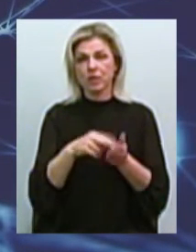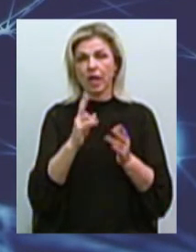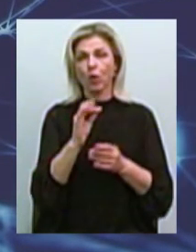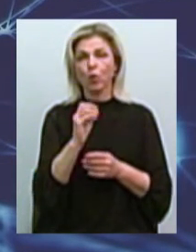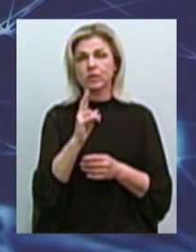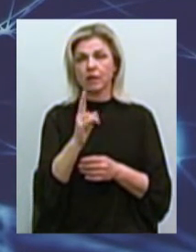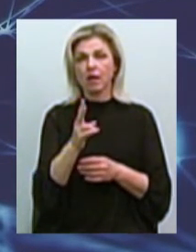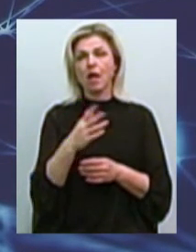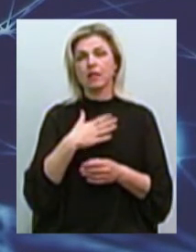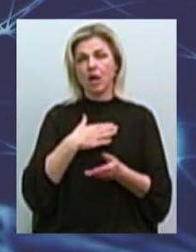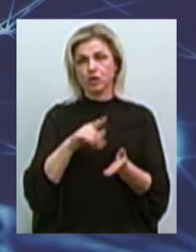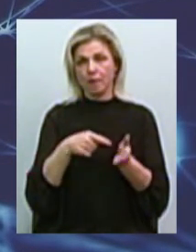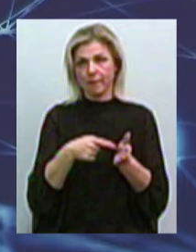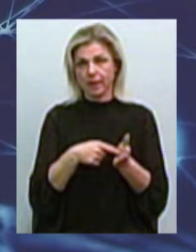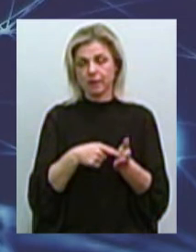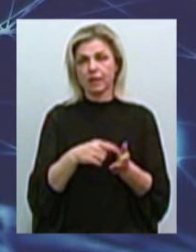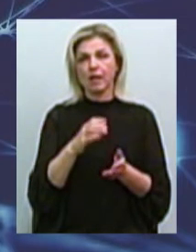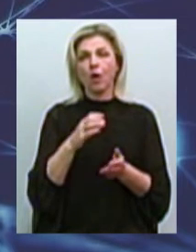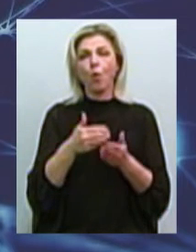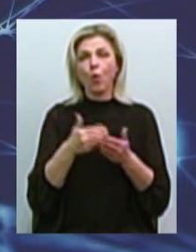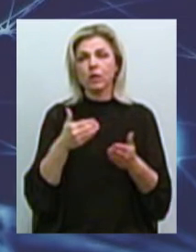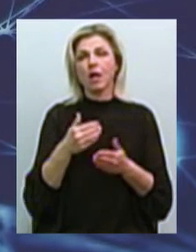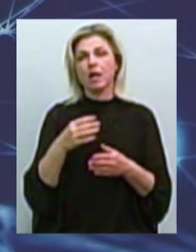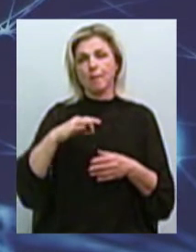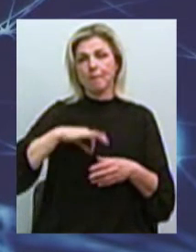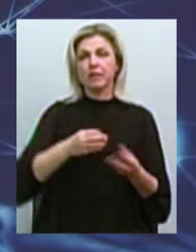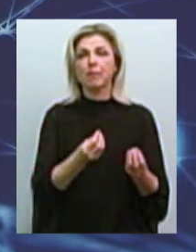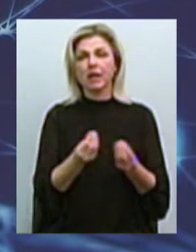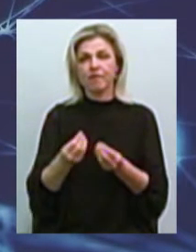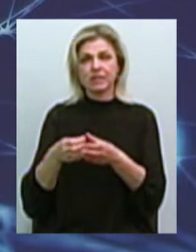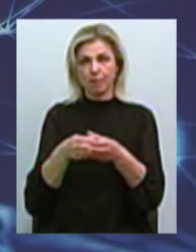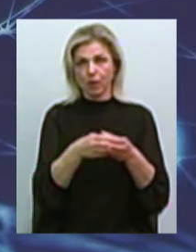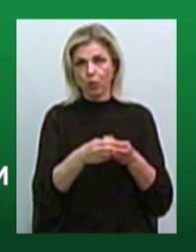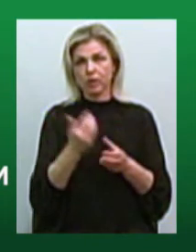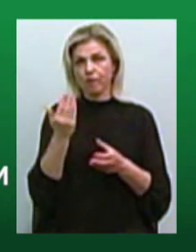місті з позиції підприемницької спільноти Миколаєва. И ось его коментар.